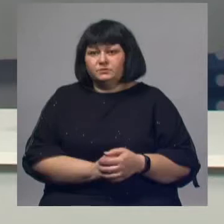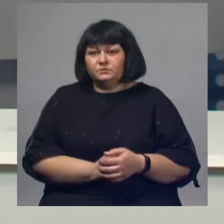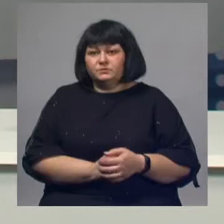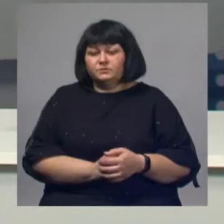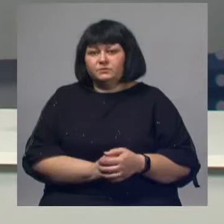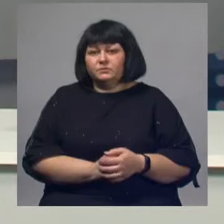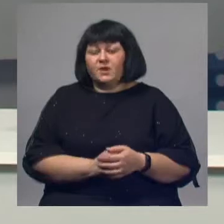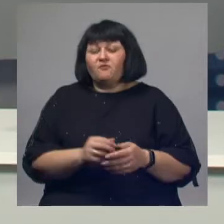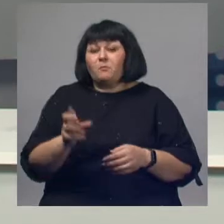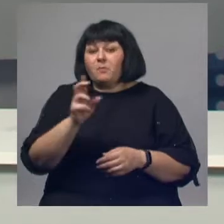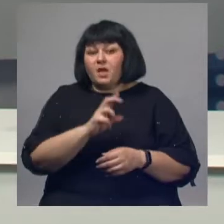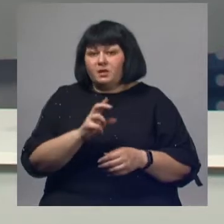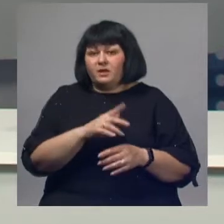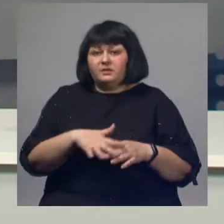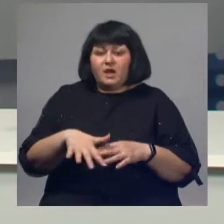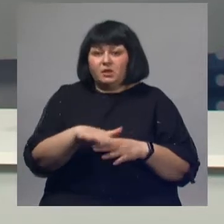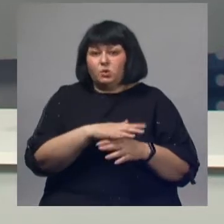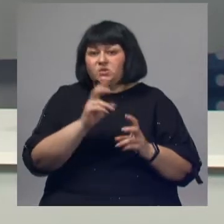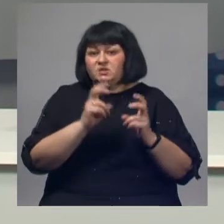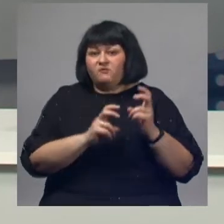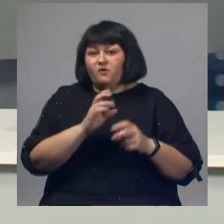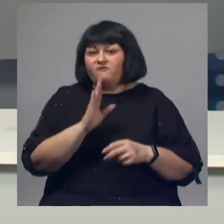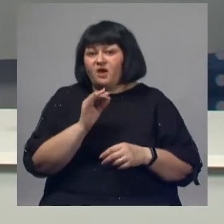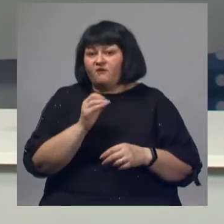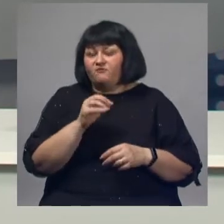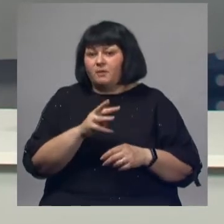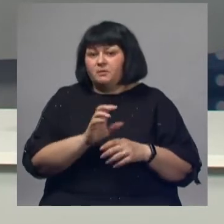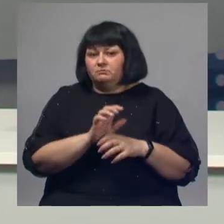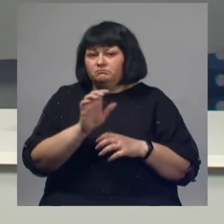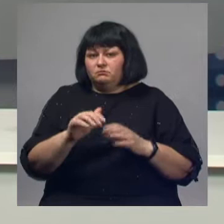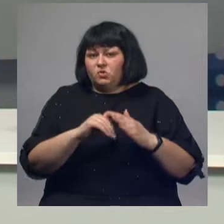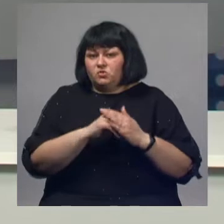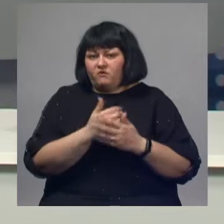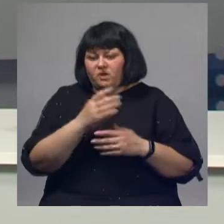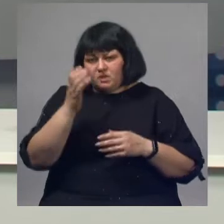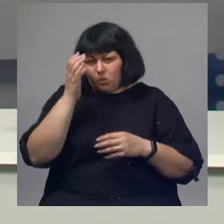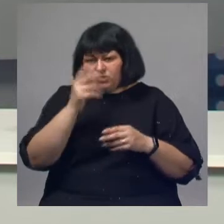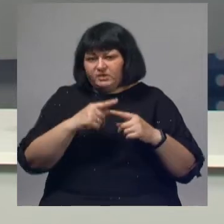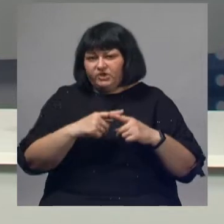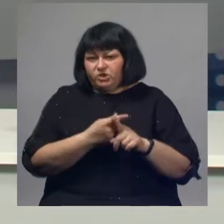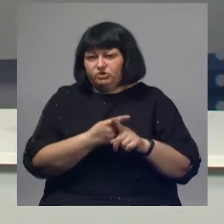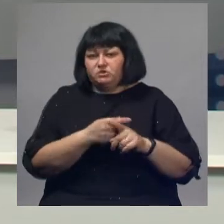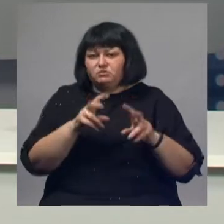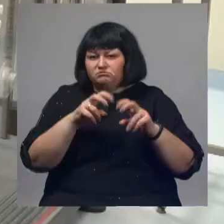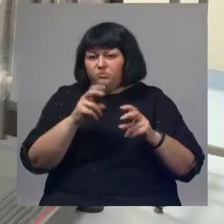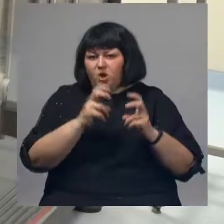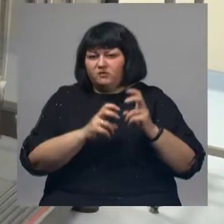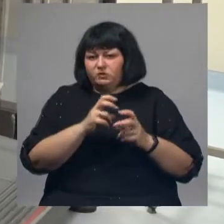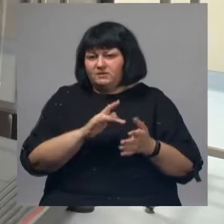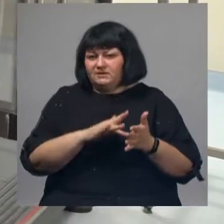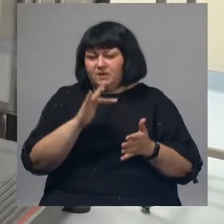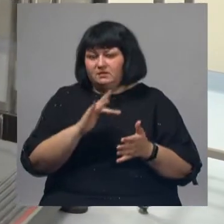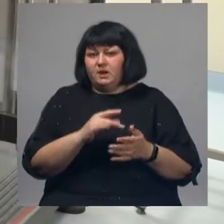В Белгороде на территории завода Верафарм запустили новый научно-технический фармацевтический производственный центр.